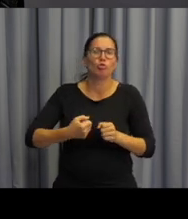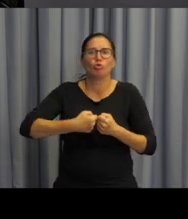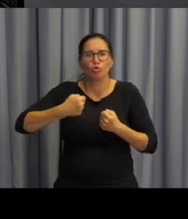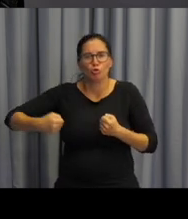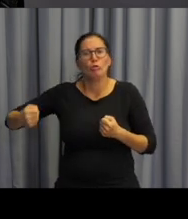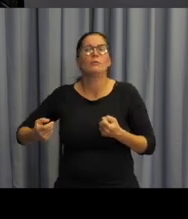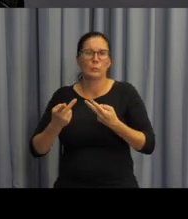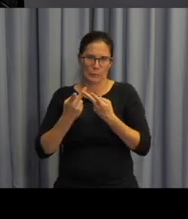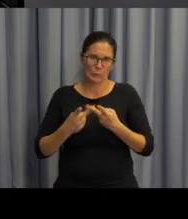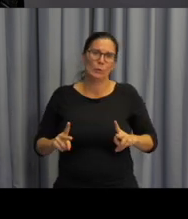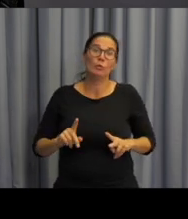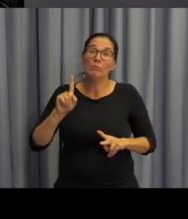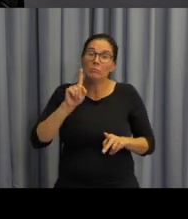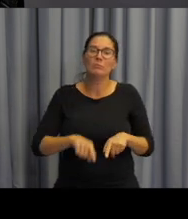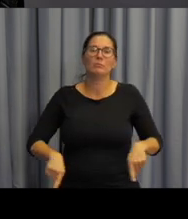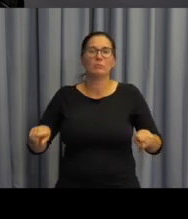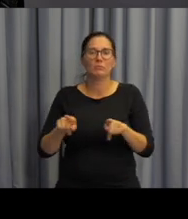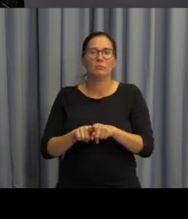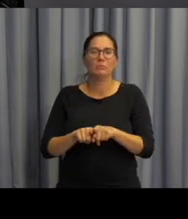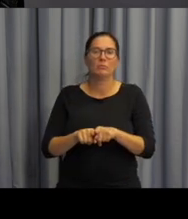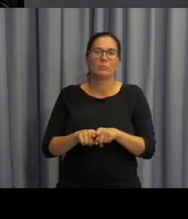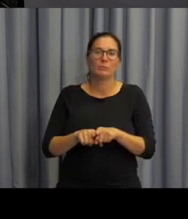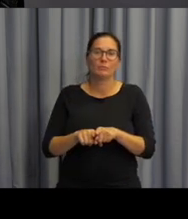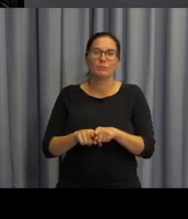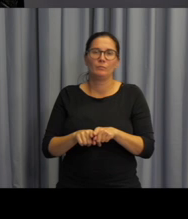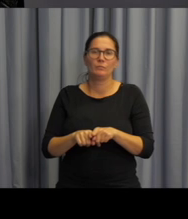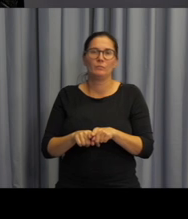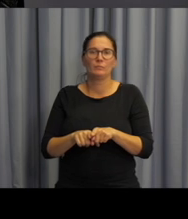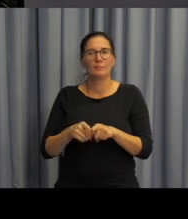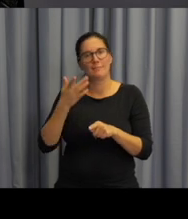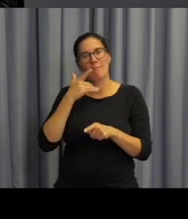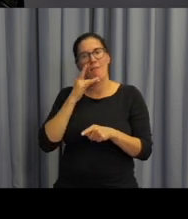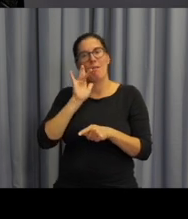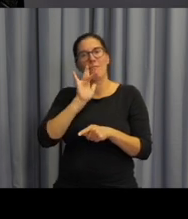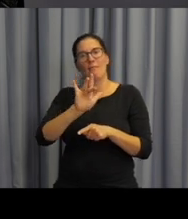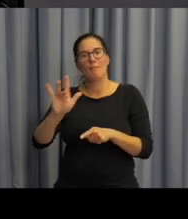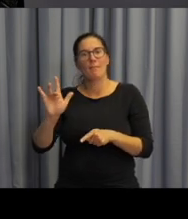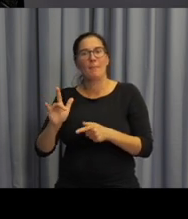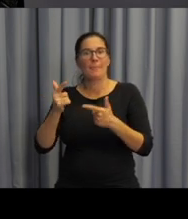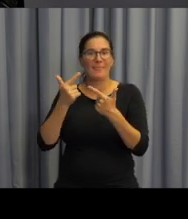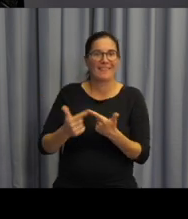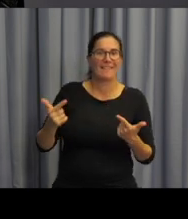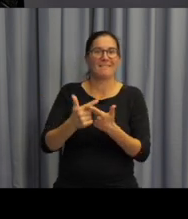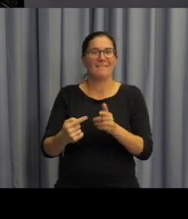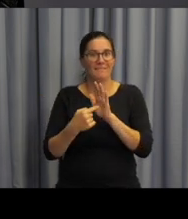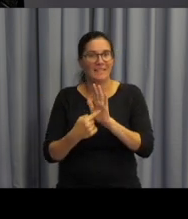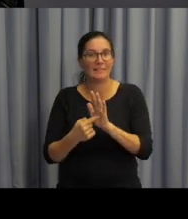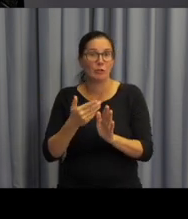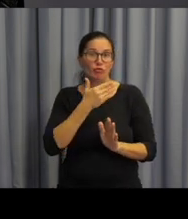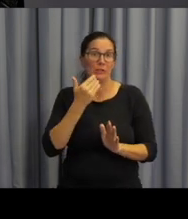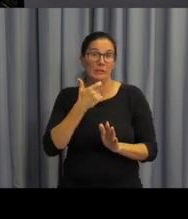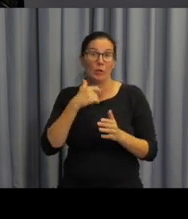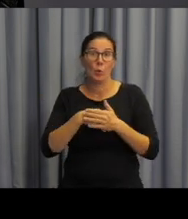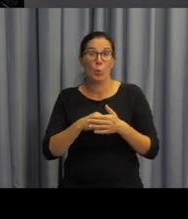může se samozřejmě také lišit jazyk, kterým žákům češtinu zprostředkováváme, jestli